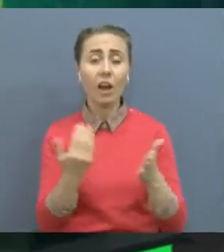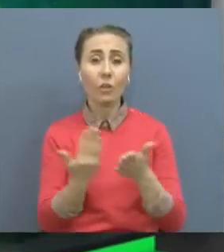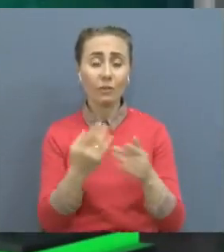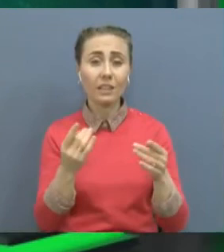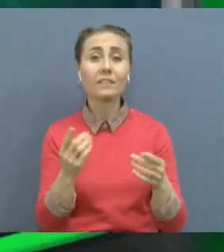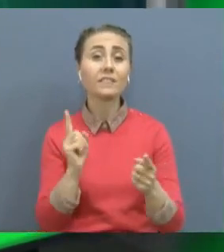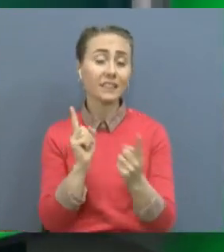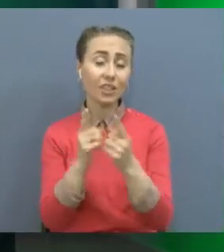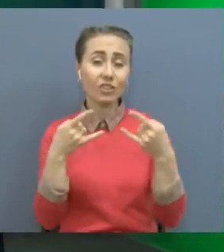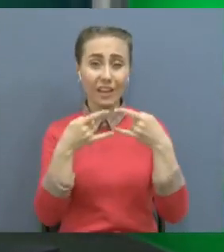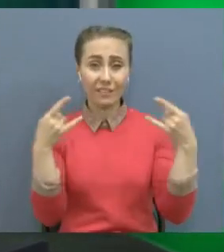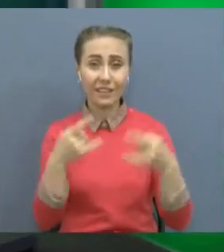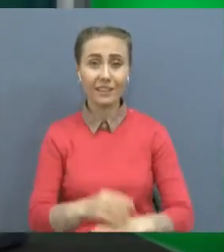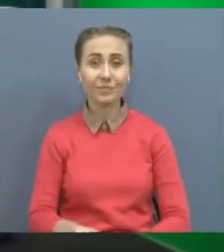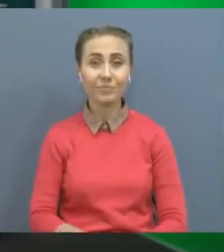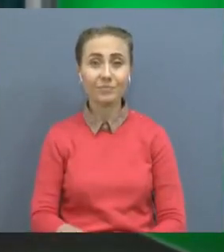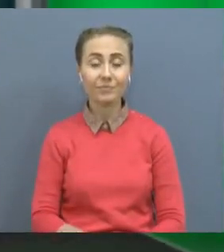Жағымды жаңалықтар мен жөздескенше.